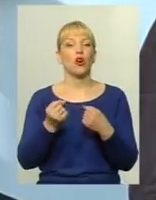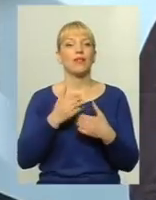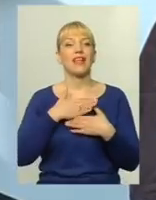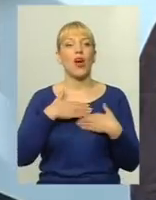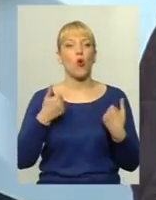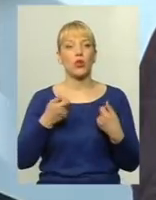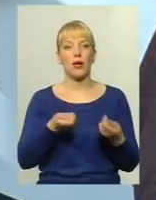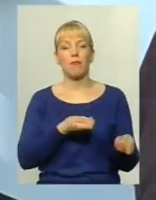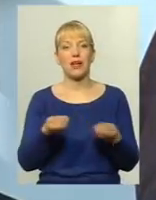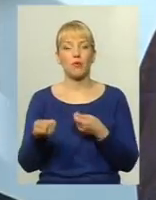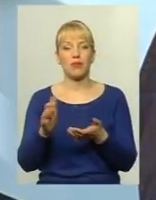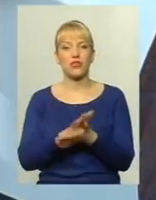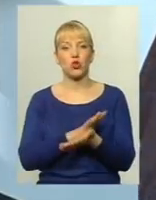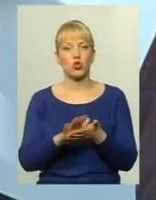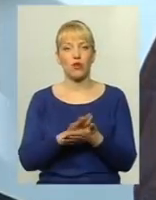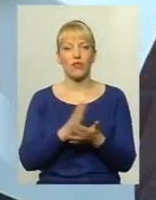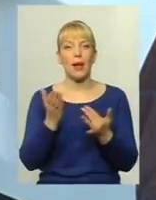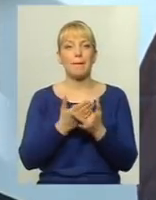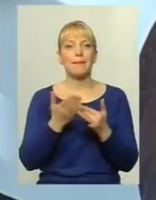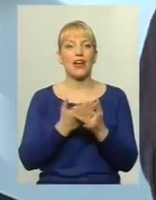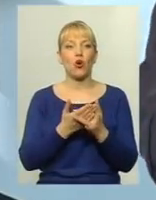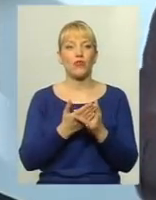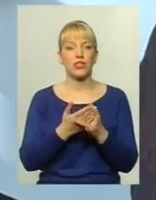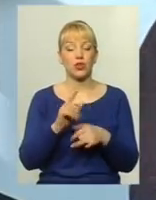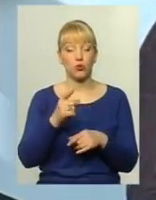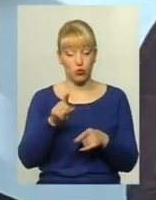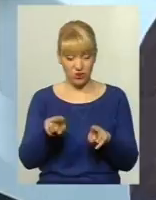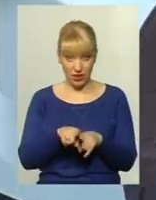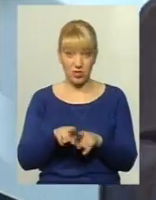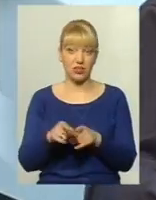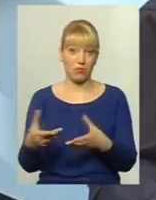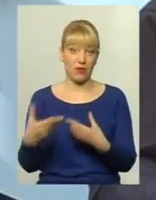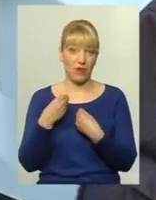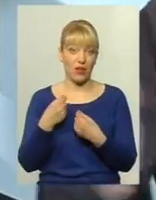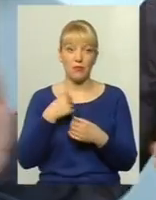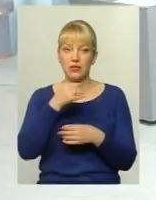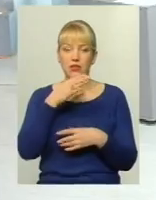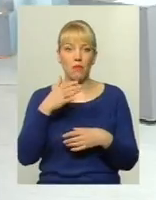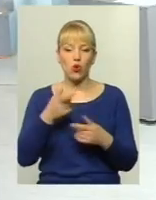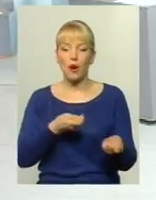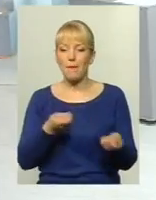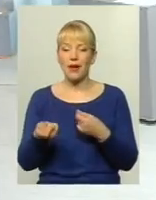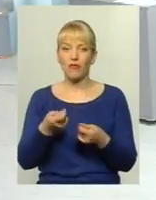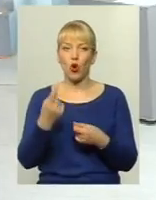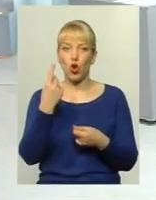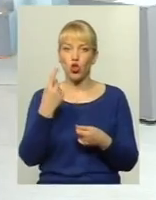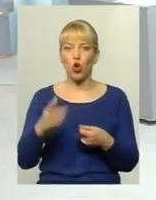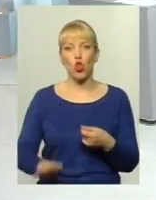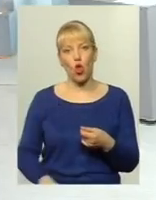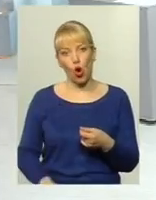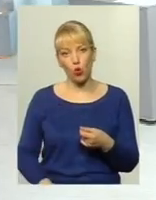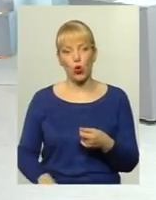безкоштовно пілю в категорі громадян, тому що це теж впливає на це. Ми ж не можемо перевезти одну ногу пасажира,